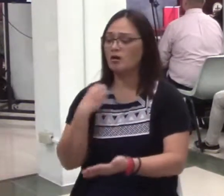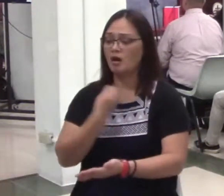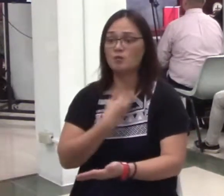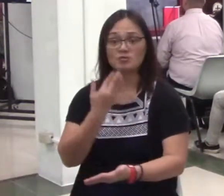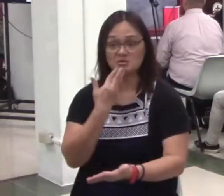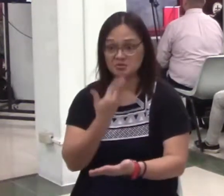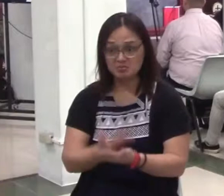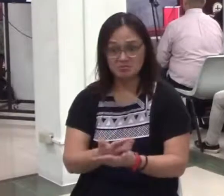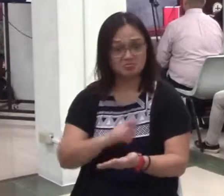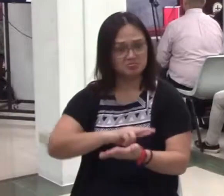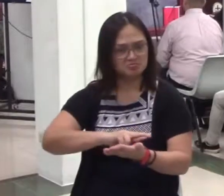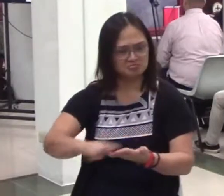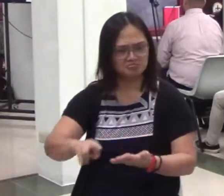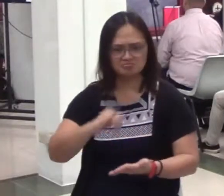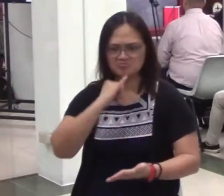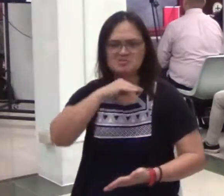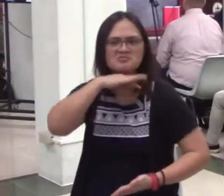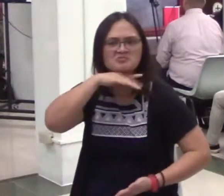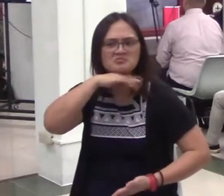nothing glorious.